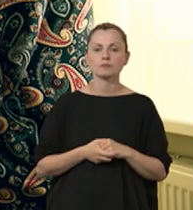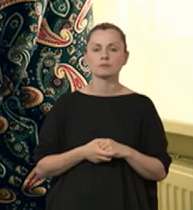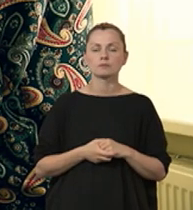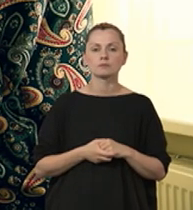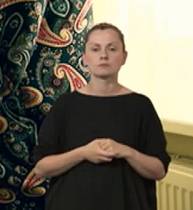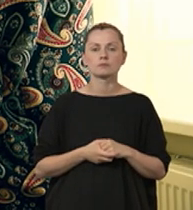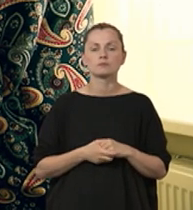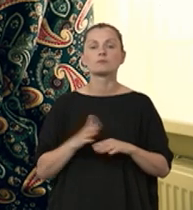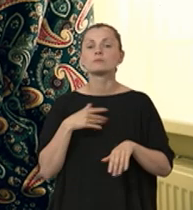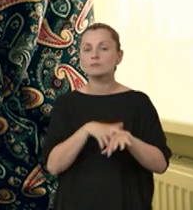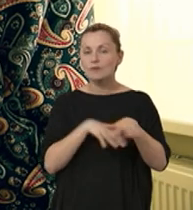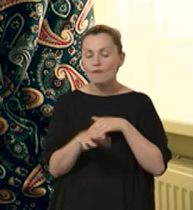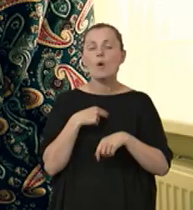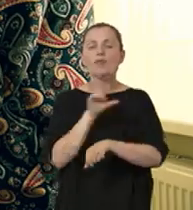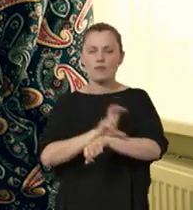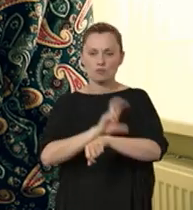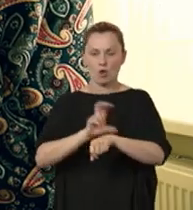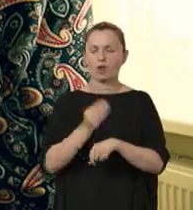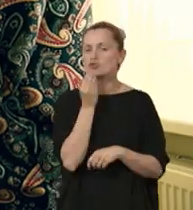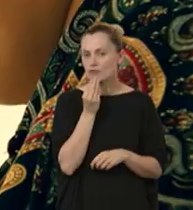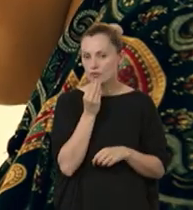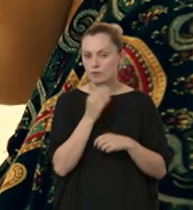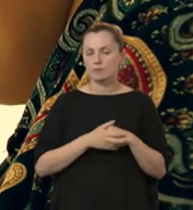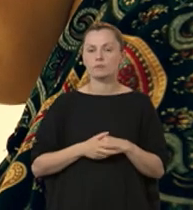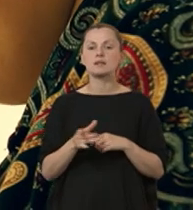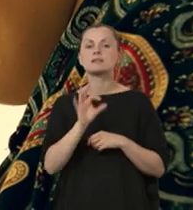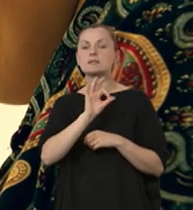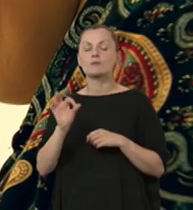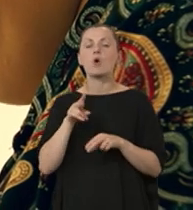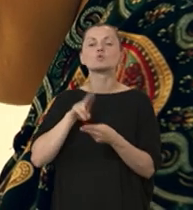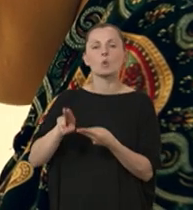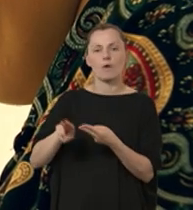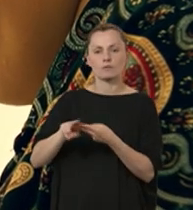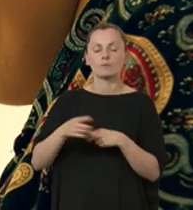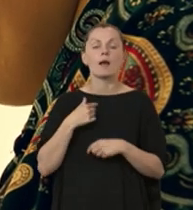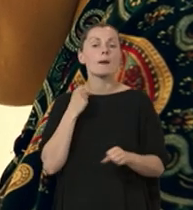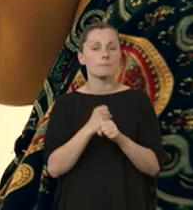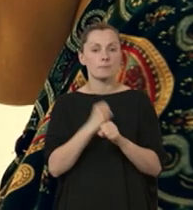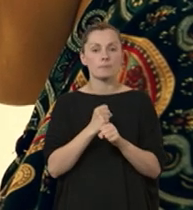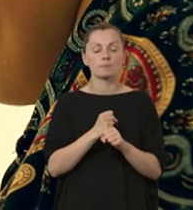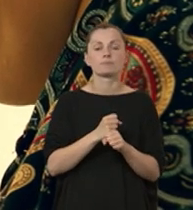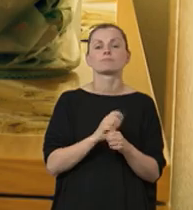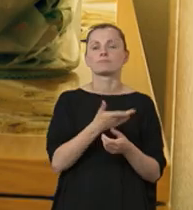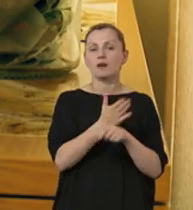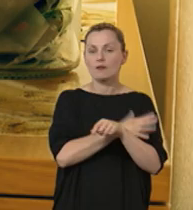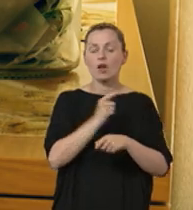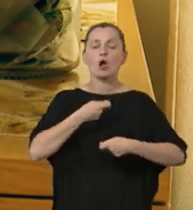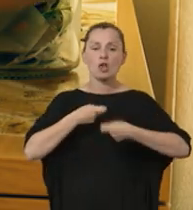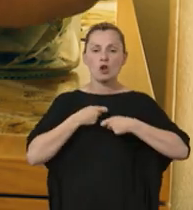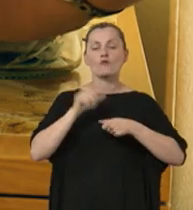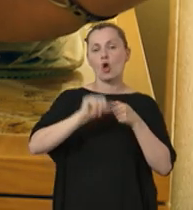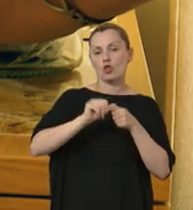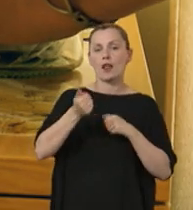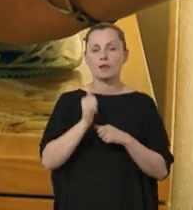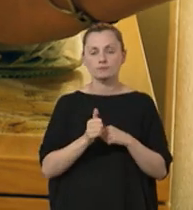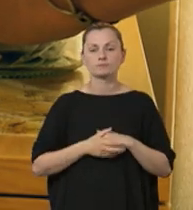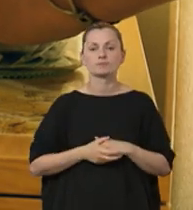Z zawodu jestem technologiem żywności o specjalizacji w sukłownictwo. Pracowałam się jako kierownik kontroli